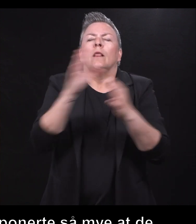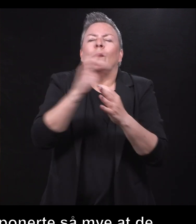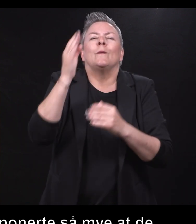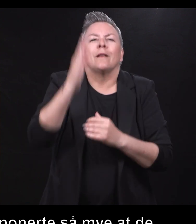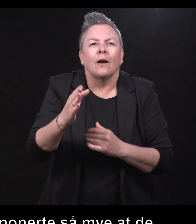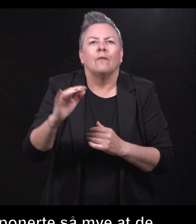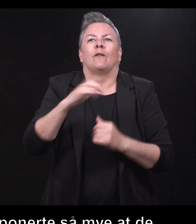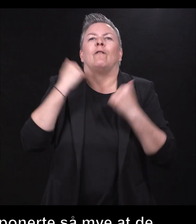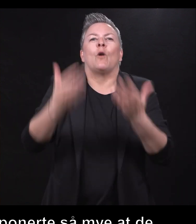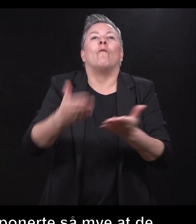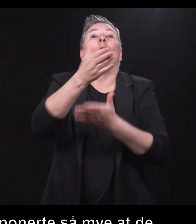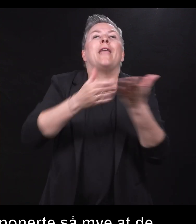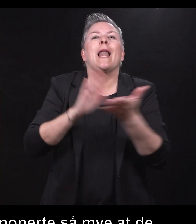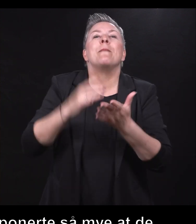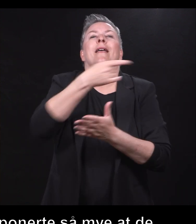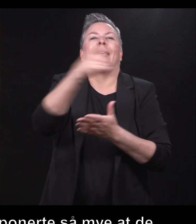dere.